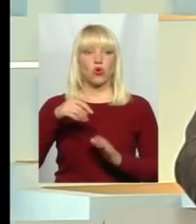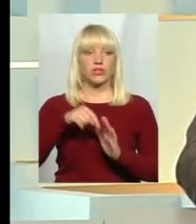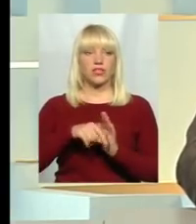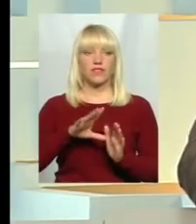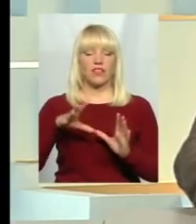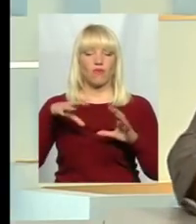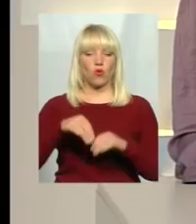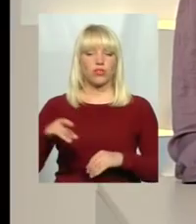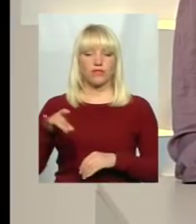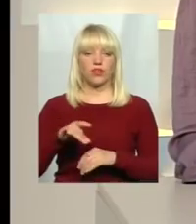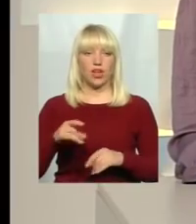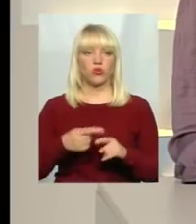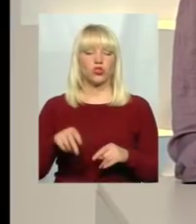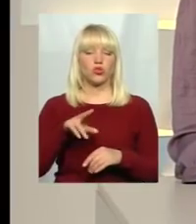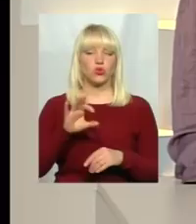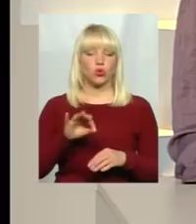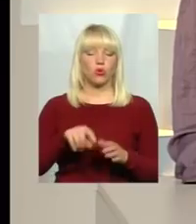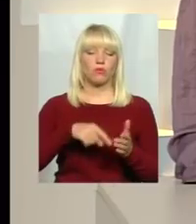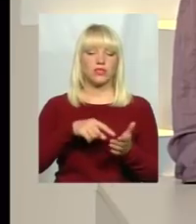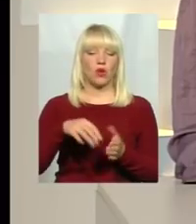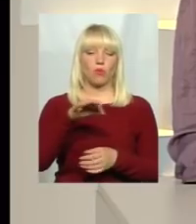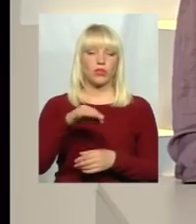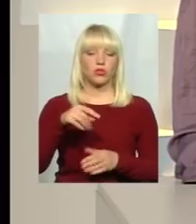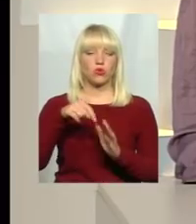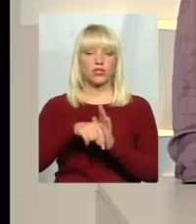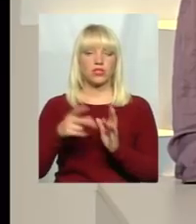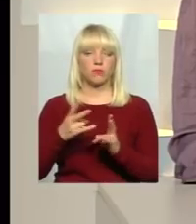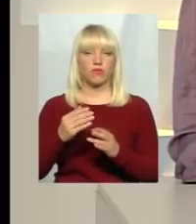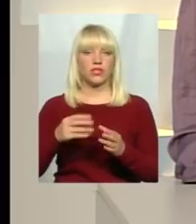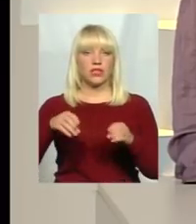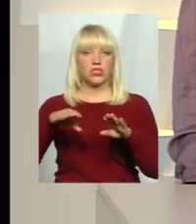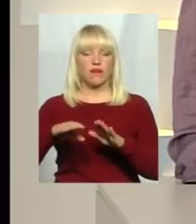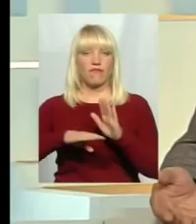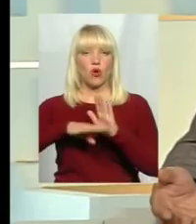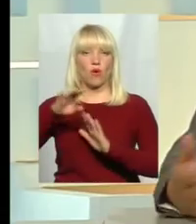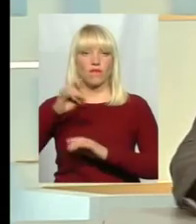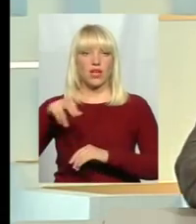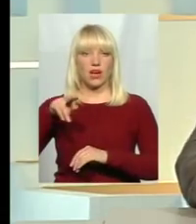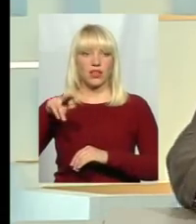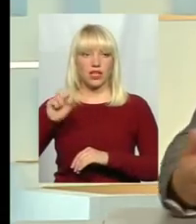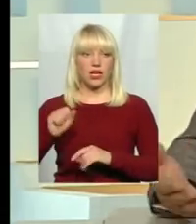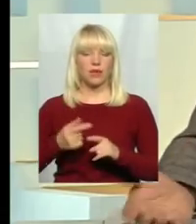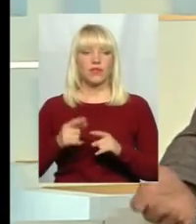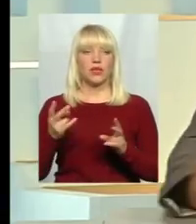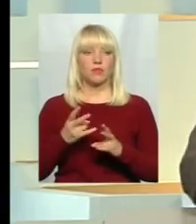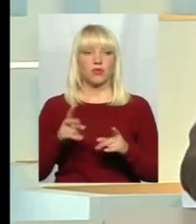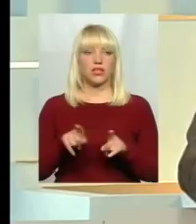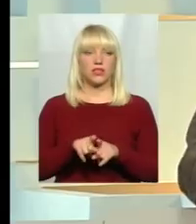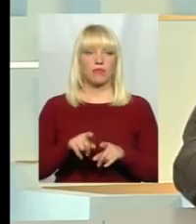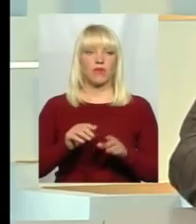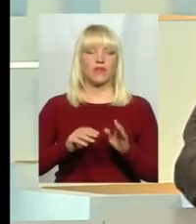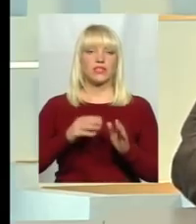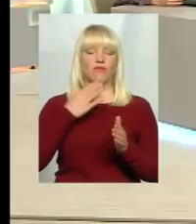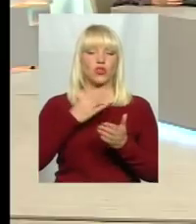обласного значення приймається постанова Верховної Ради, тому має пускати на вибори місто обласного значення, так само Верховна Рада своєю